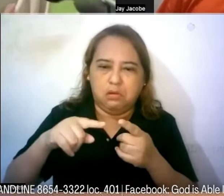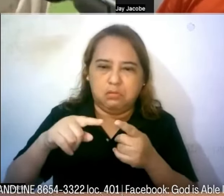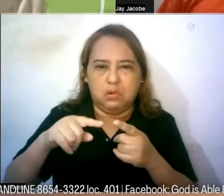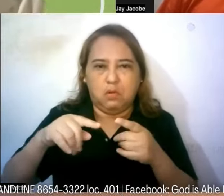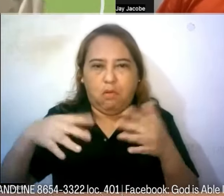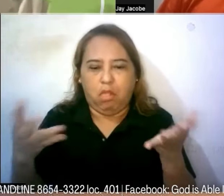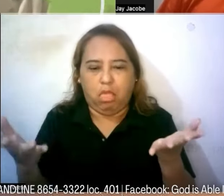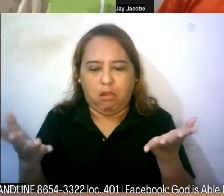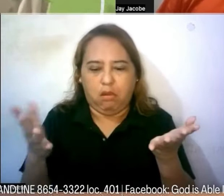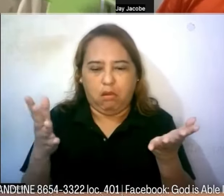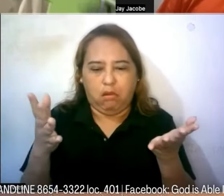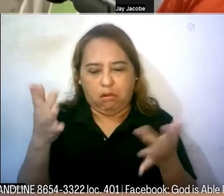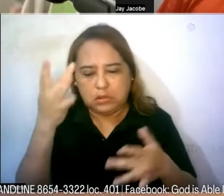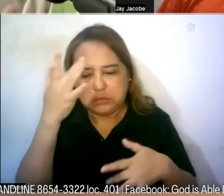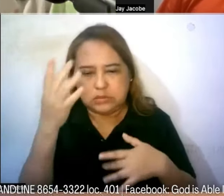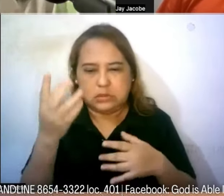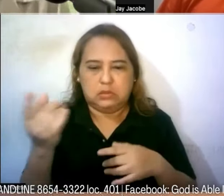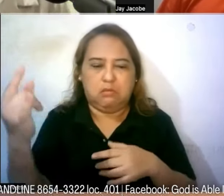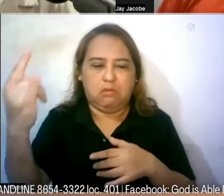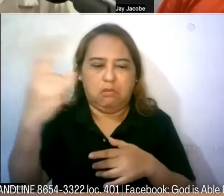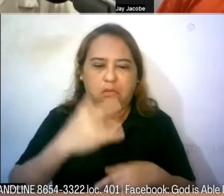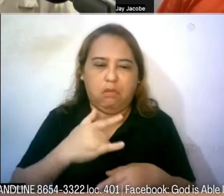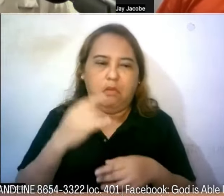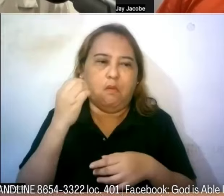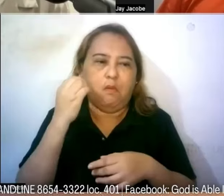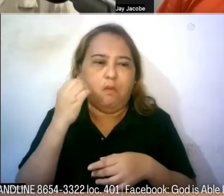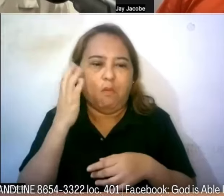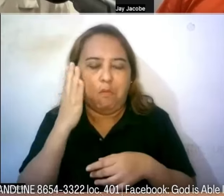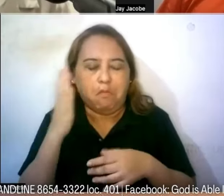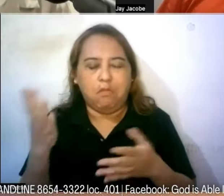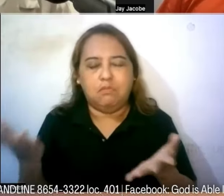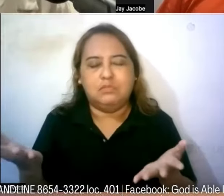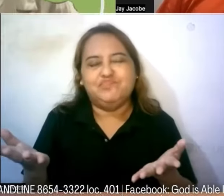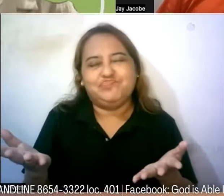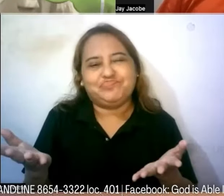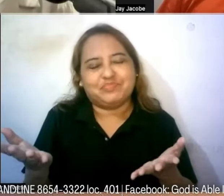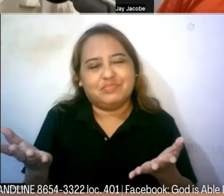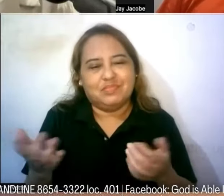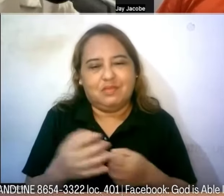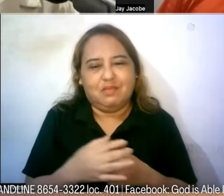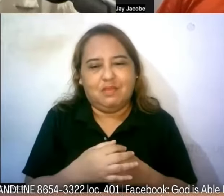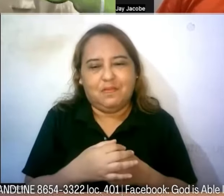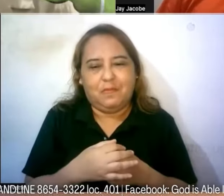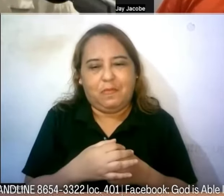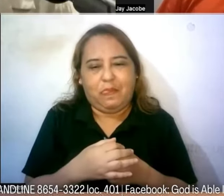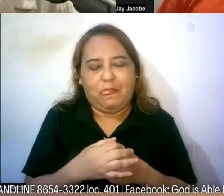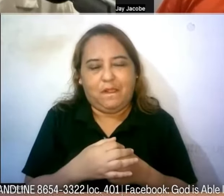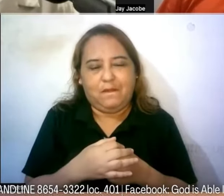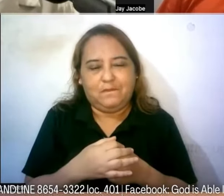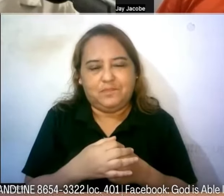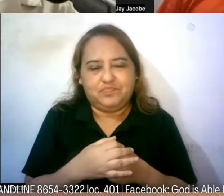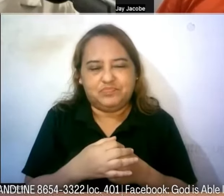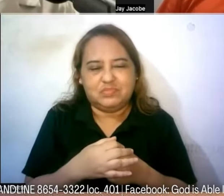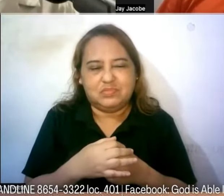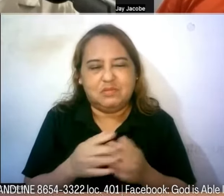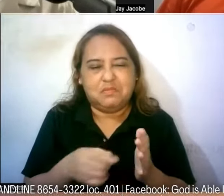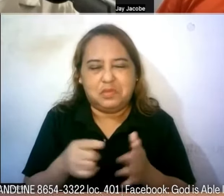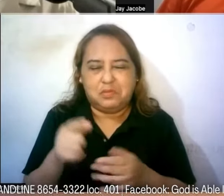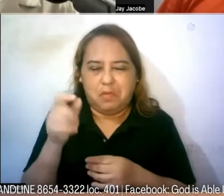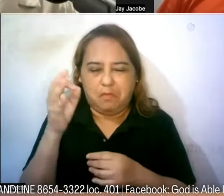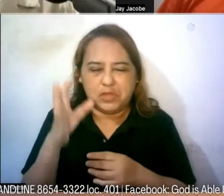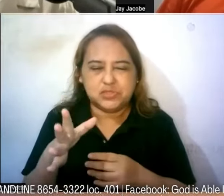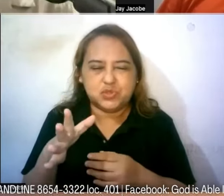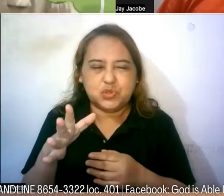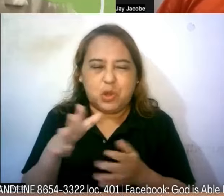kailangan talaga ho natin as a church akapin yung mga kapatid natin kahit mga pastor na napangihinaan din ano po dahil po sa mga